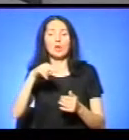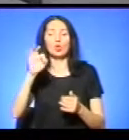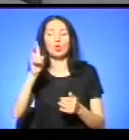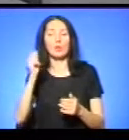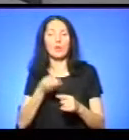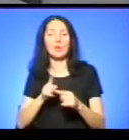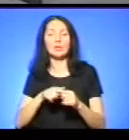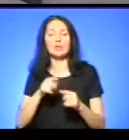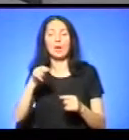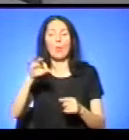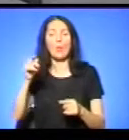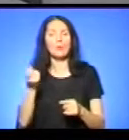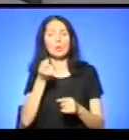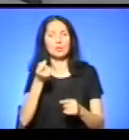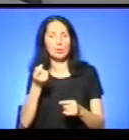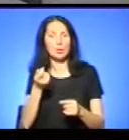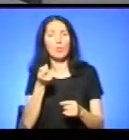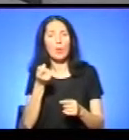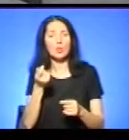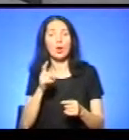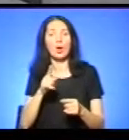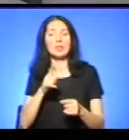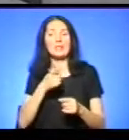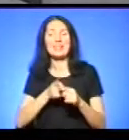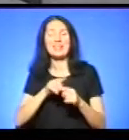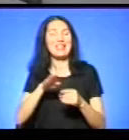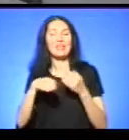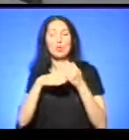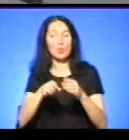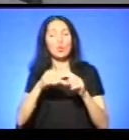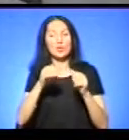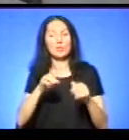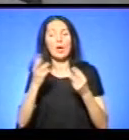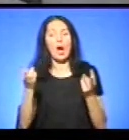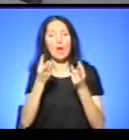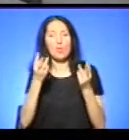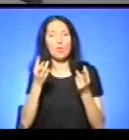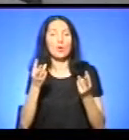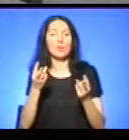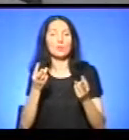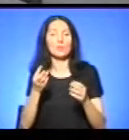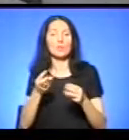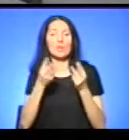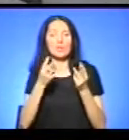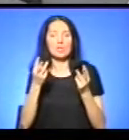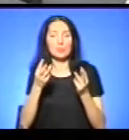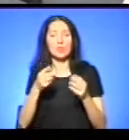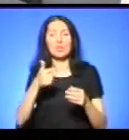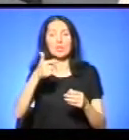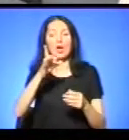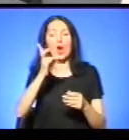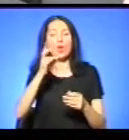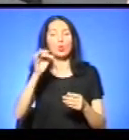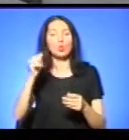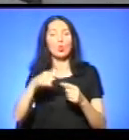утвориться при згоранні стерні, вона не допоможе ґрунту. Але вогонь випалить ґрунтоутворюючі організми і